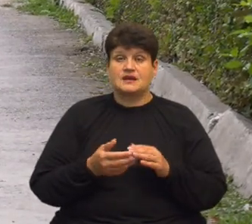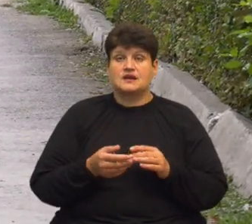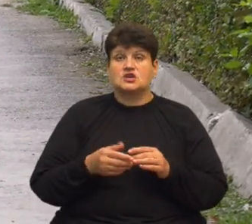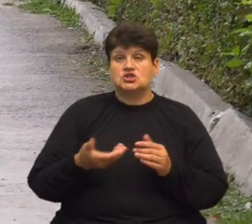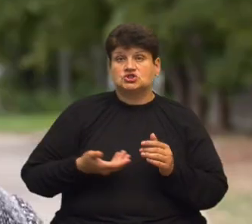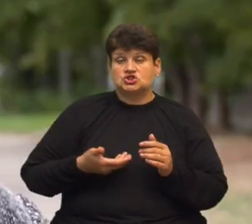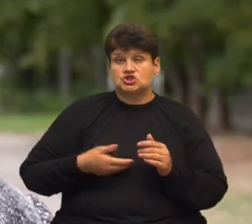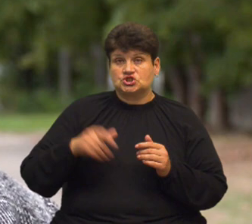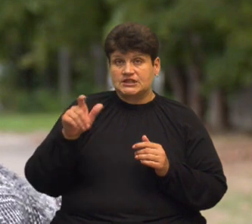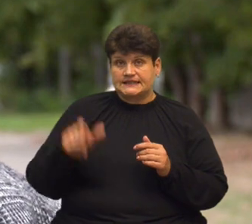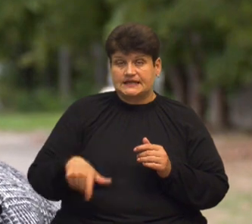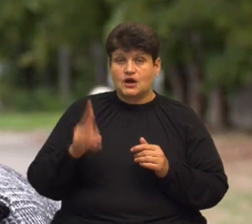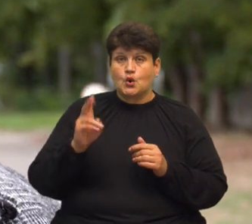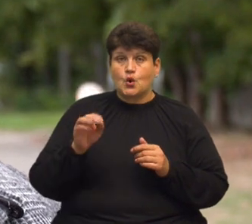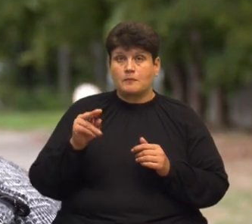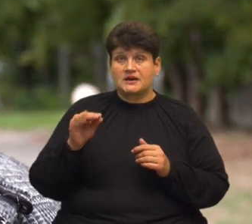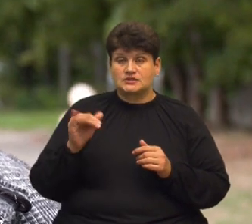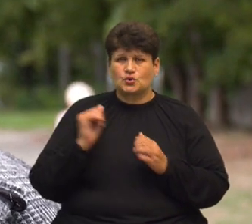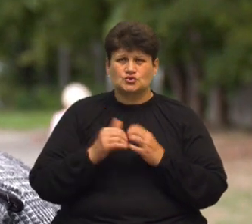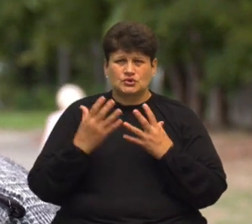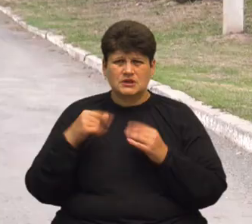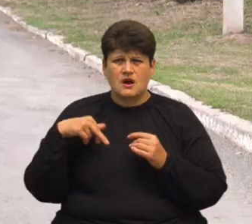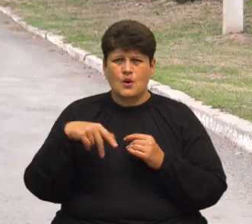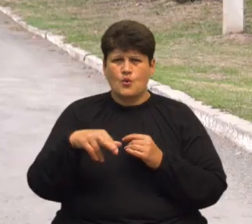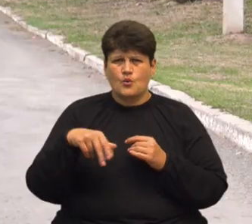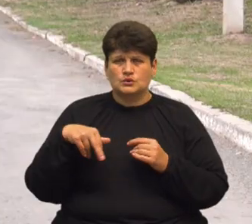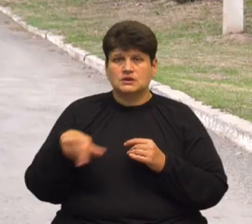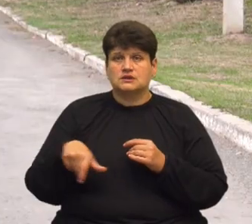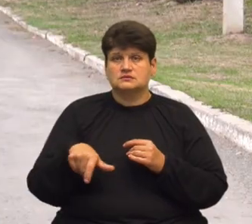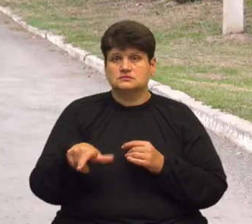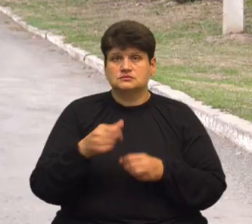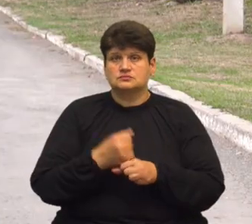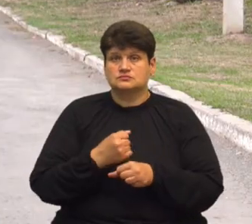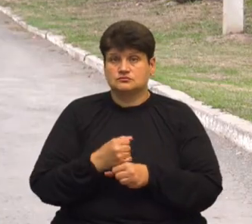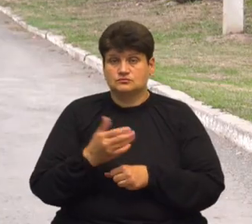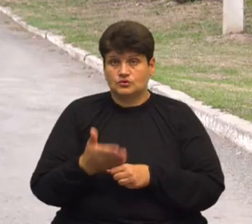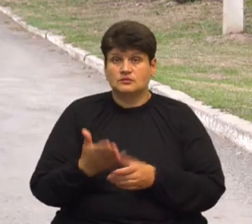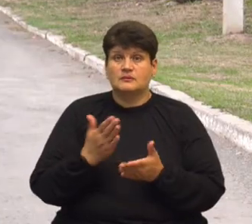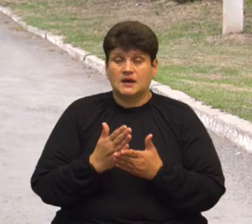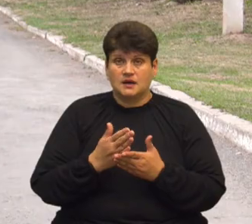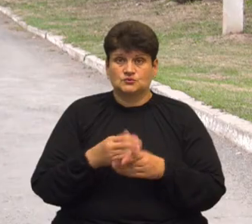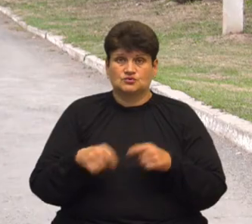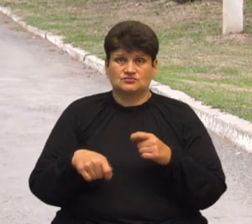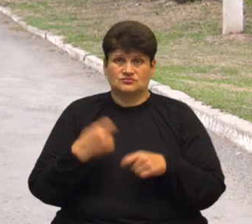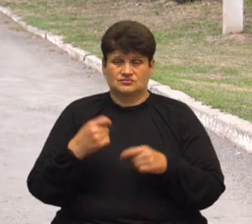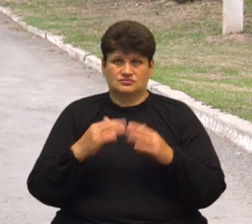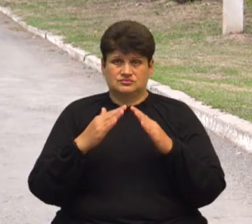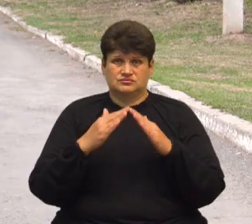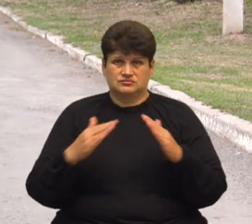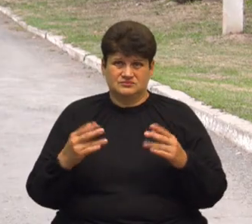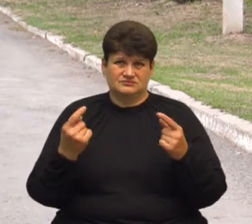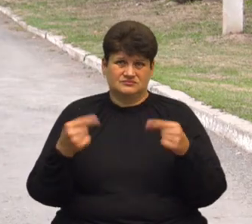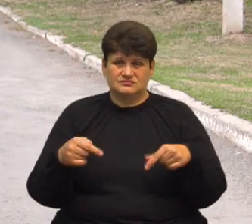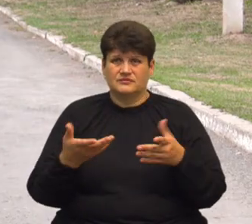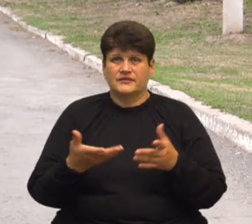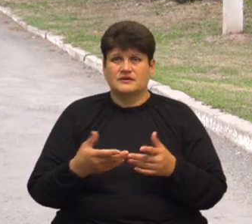розповідає, щодня ходить цією дорогою на роботу. Маємо таку руїну серед нашого міста, в центрі міста, що